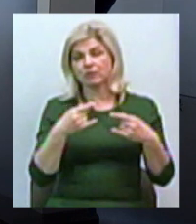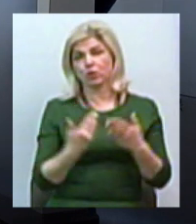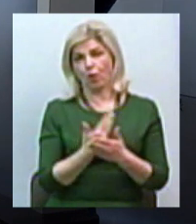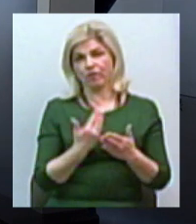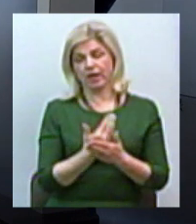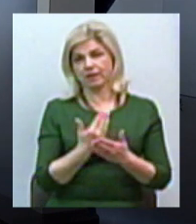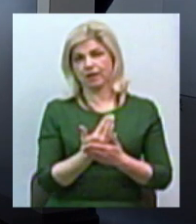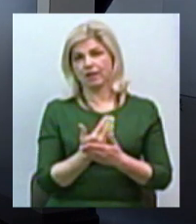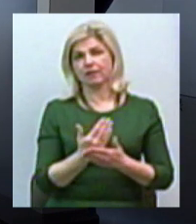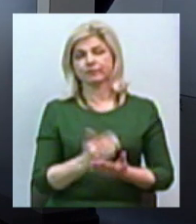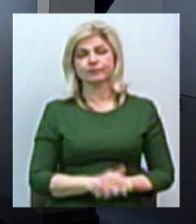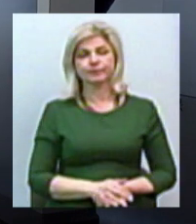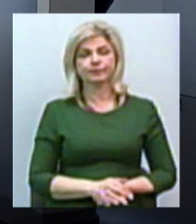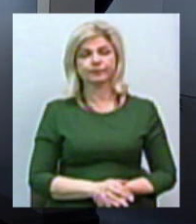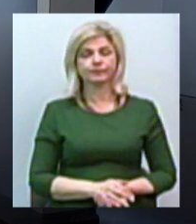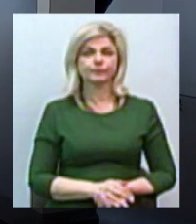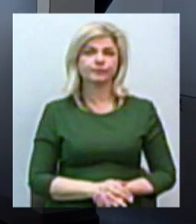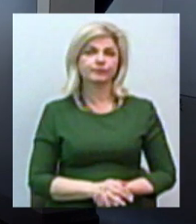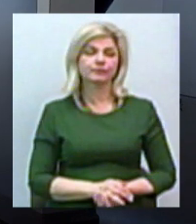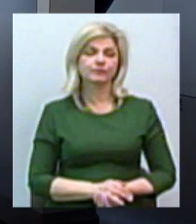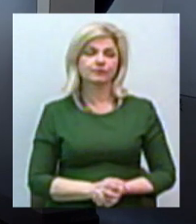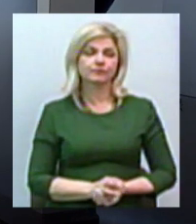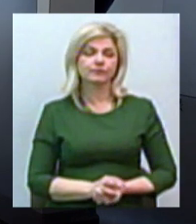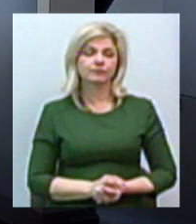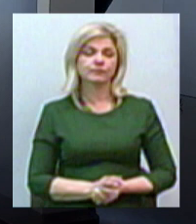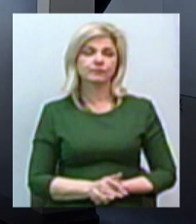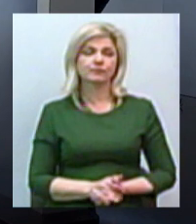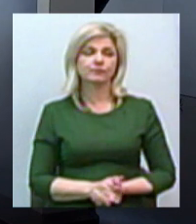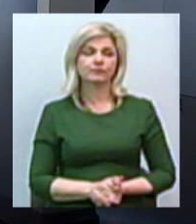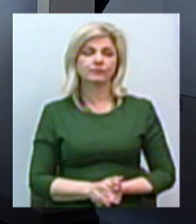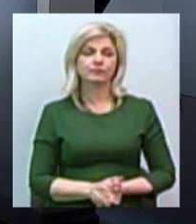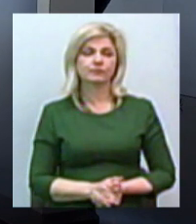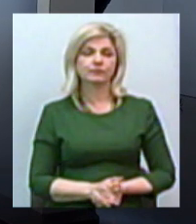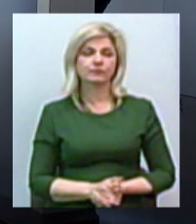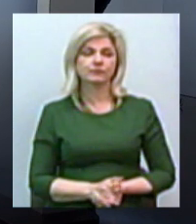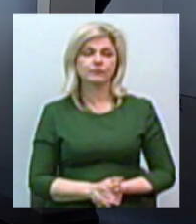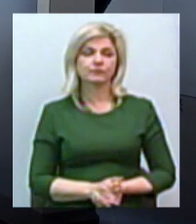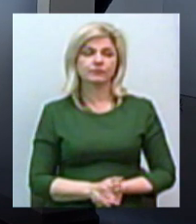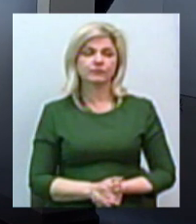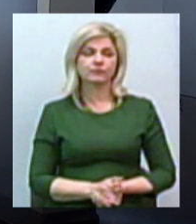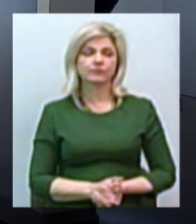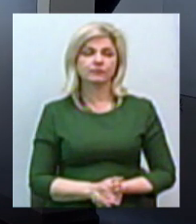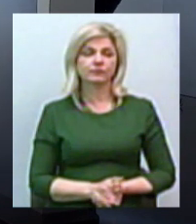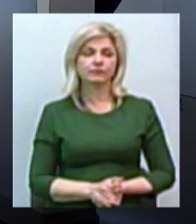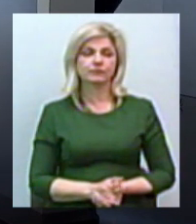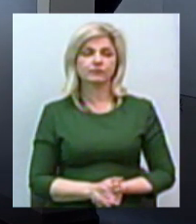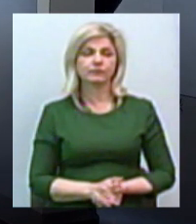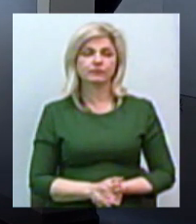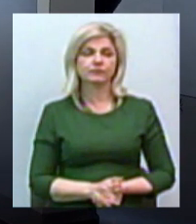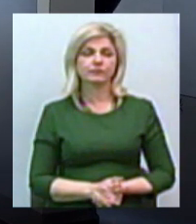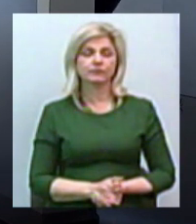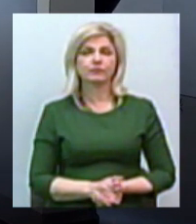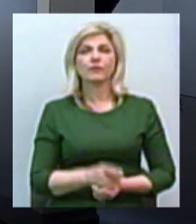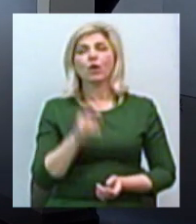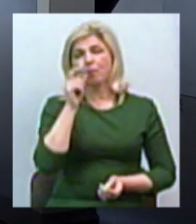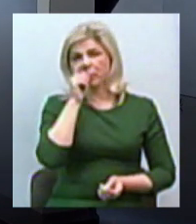новини викладені з точки зору саме цієї редакції. Я зрозуміла. Негативно